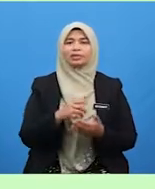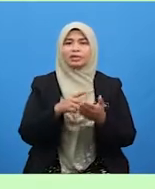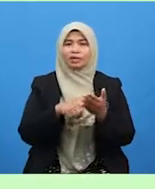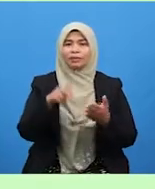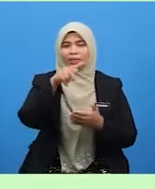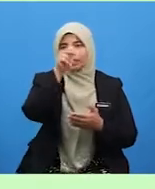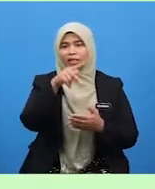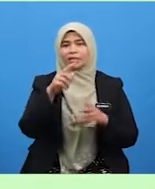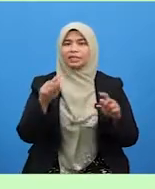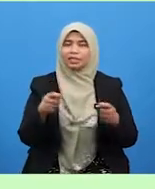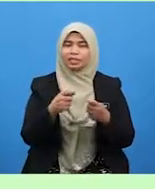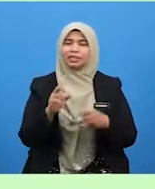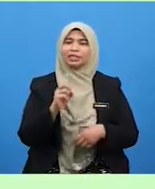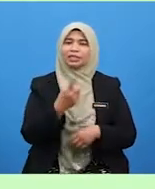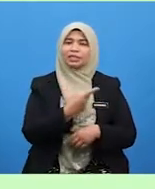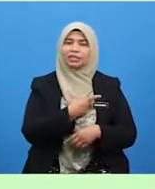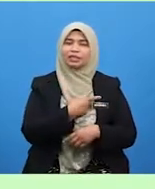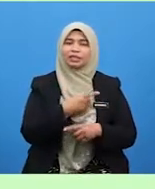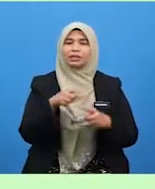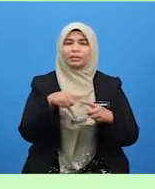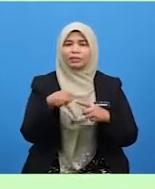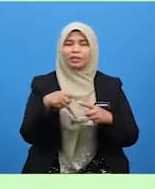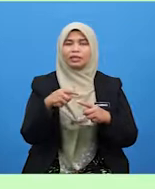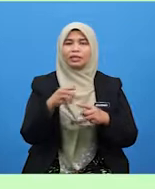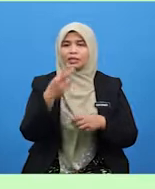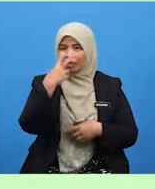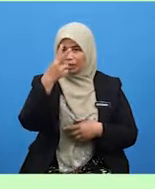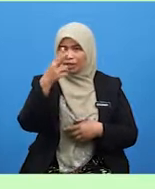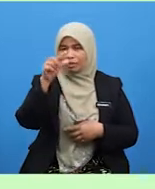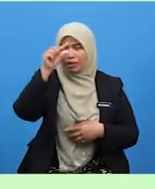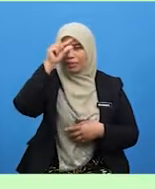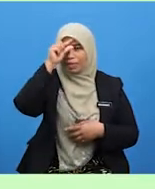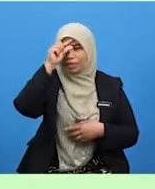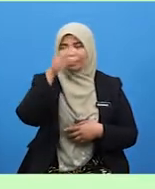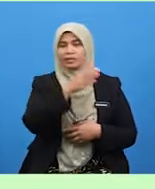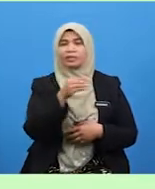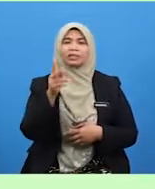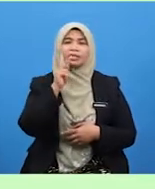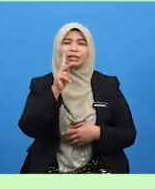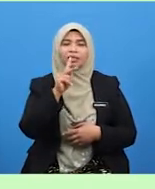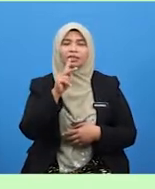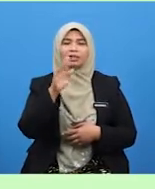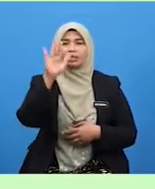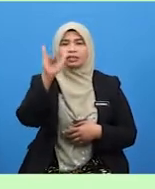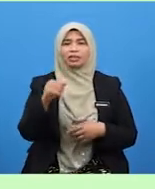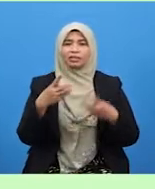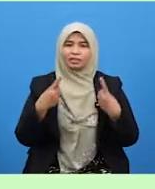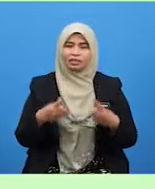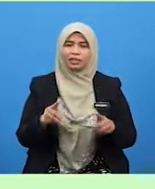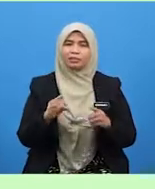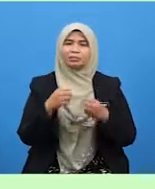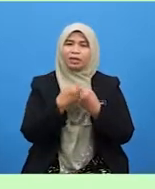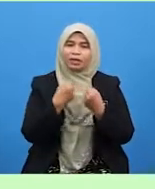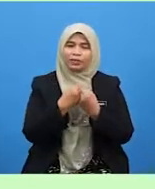apakah tindakan kita apabila melihat abang dan kakak yang